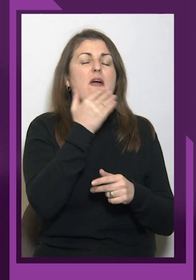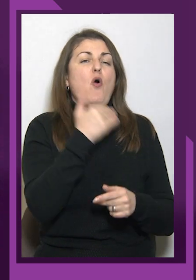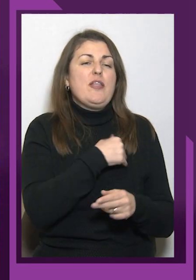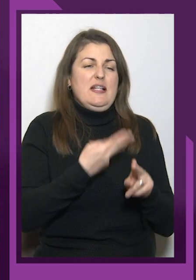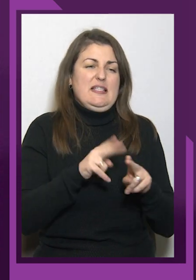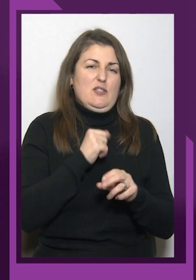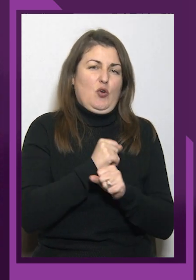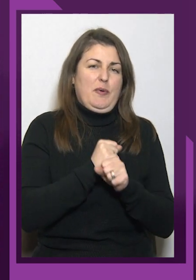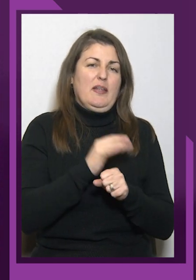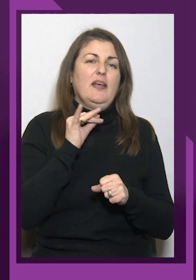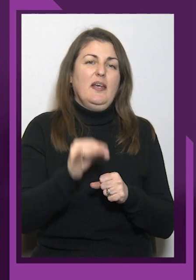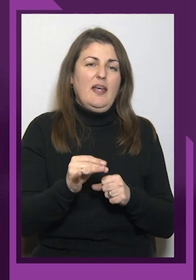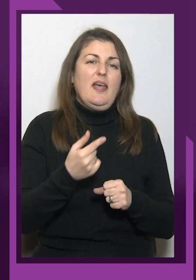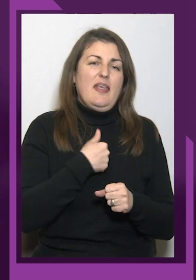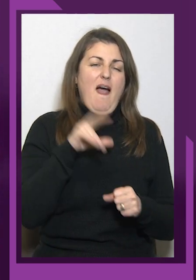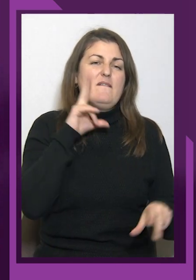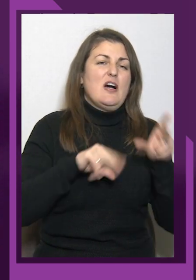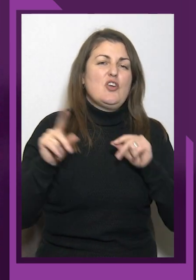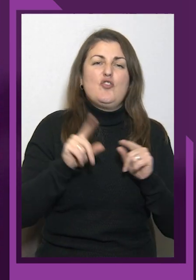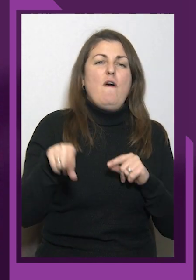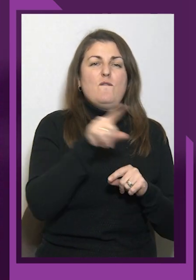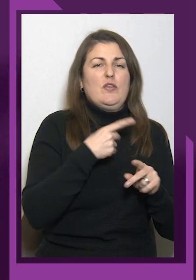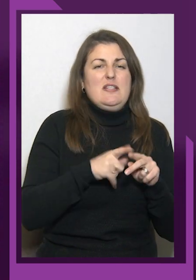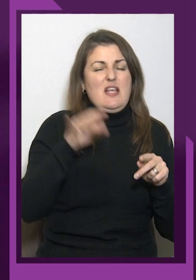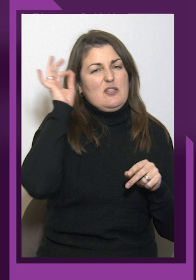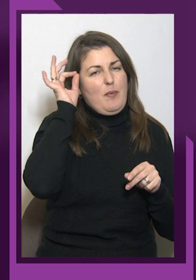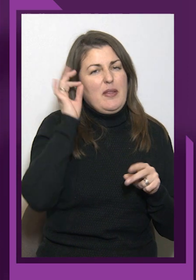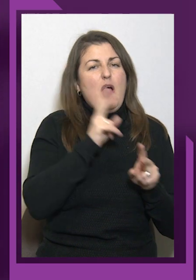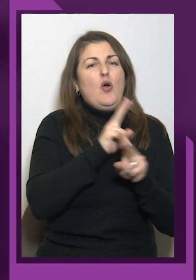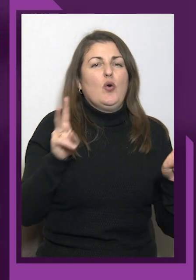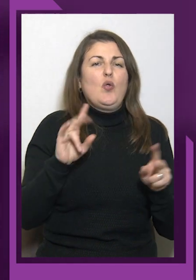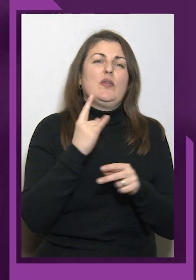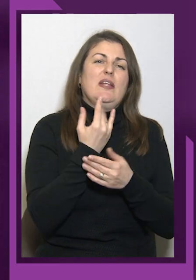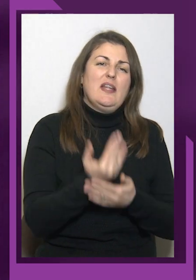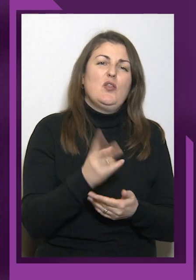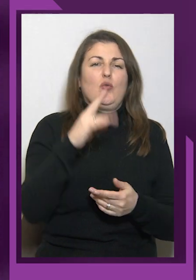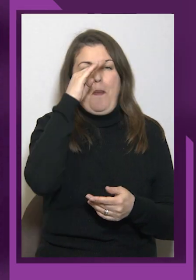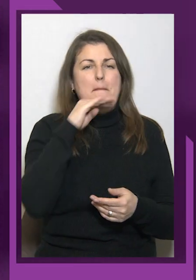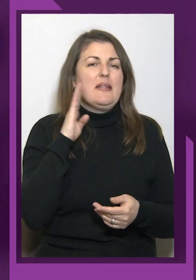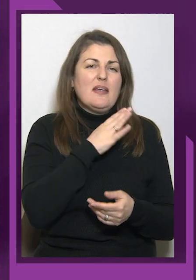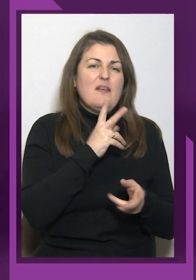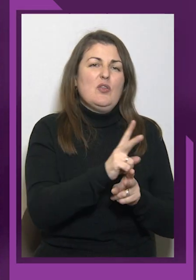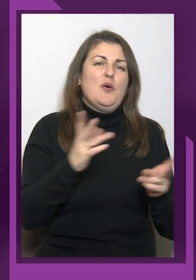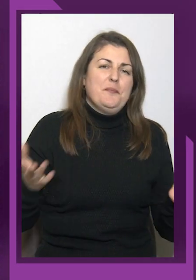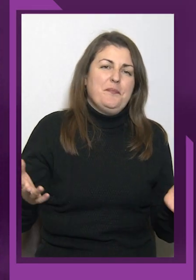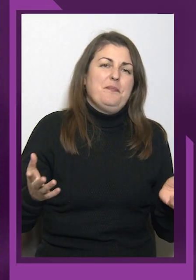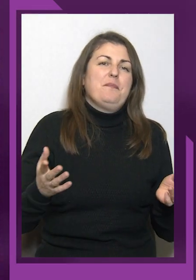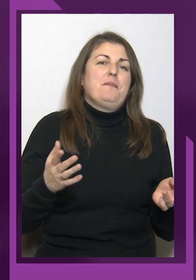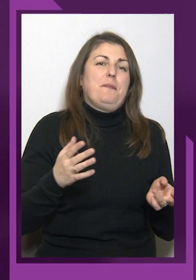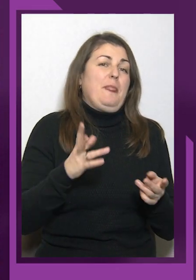вспоминають, хто дитину, хто батьків, хто по-різному, по-різному. Кожна людина окрема.